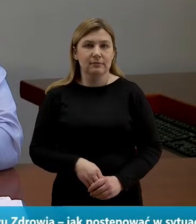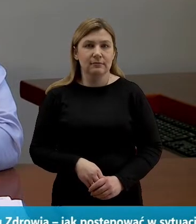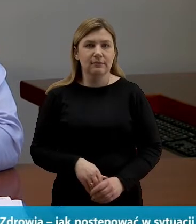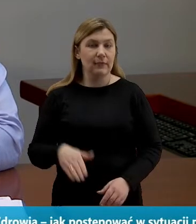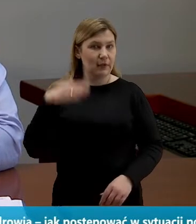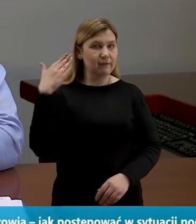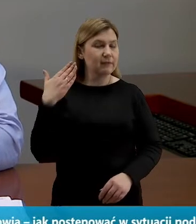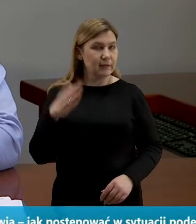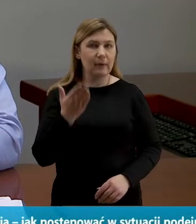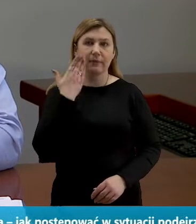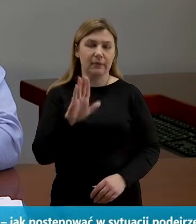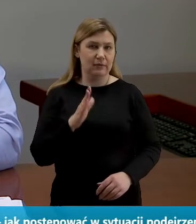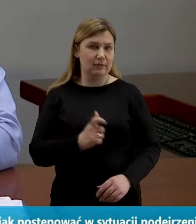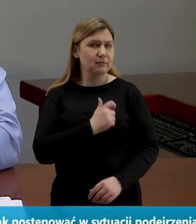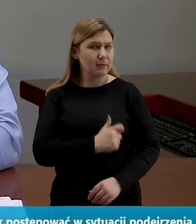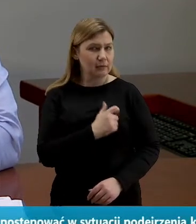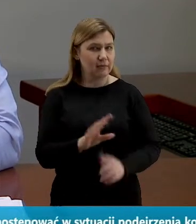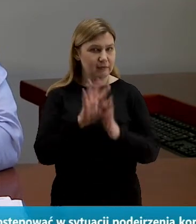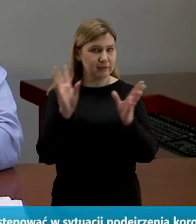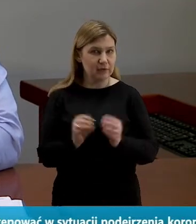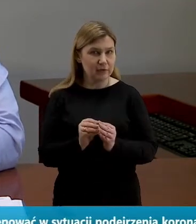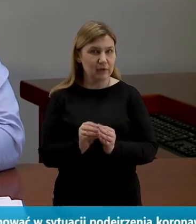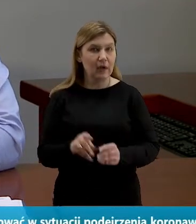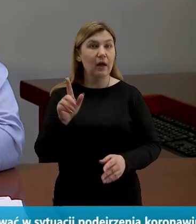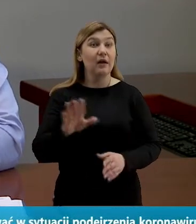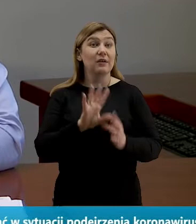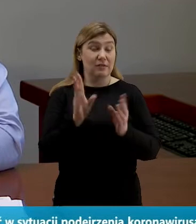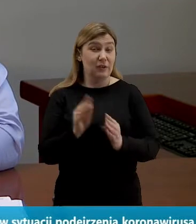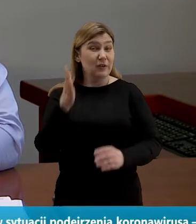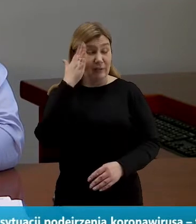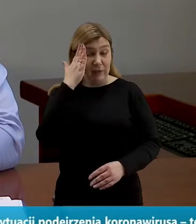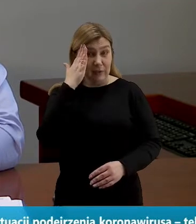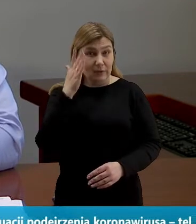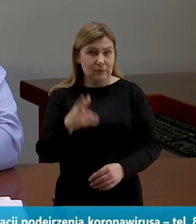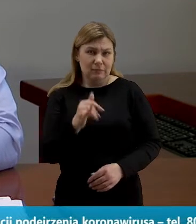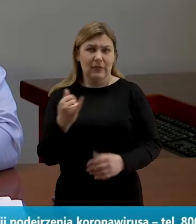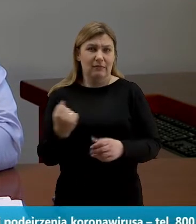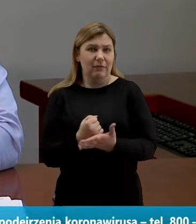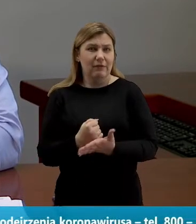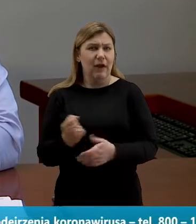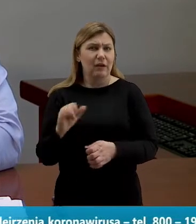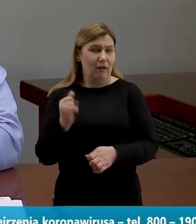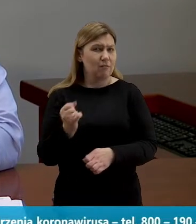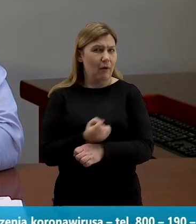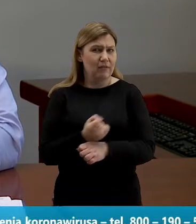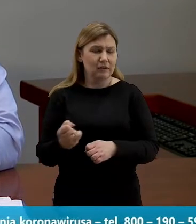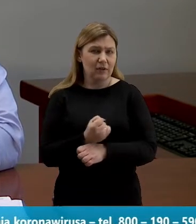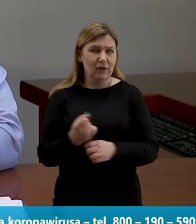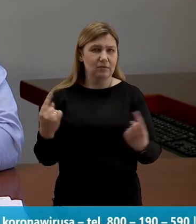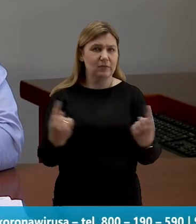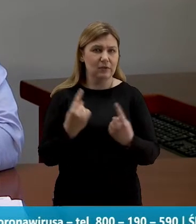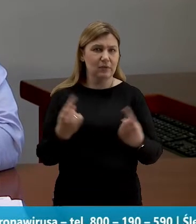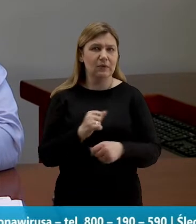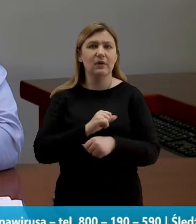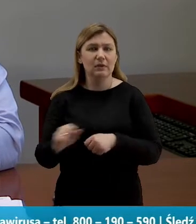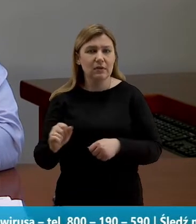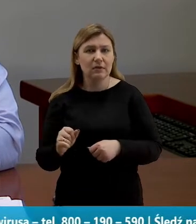Witam Was wszystkich bardzo serdecznie. Wszyscy doskonale zdajemy sobie sprawę z powagi sytuacji, w jakiej się